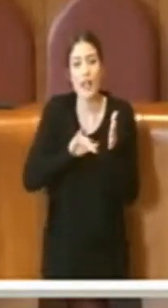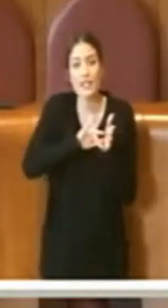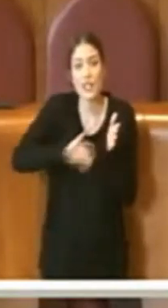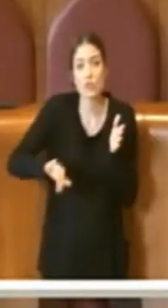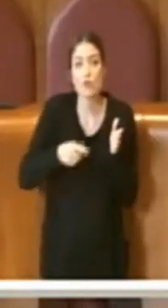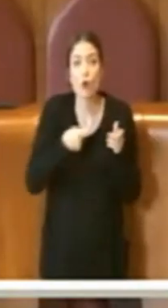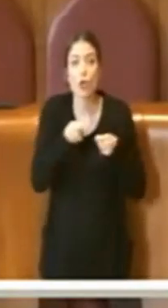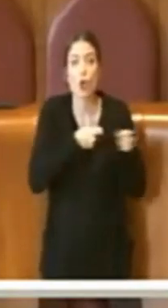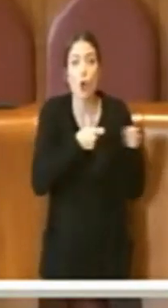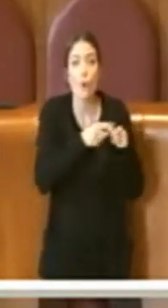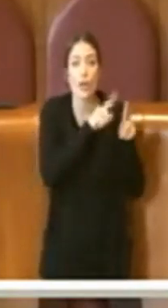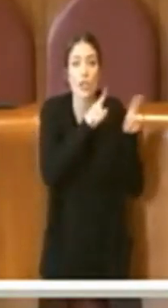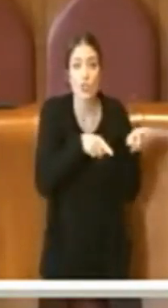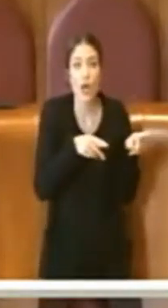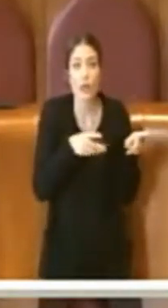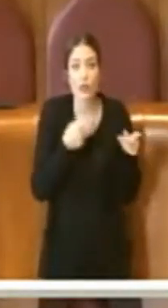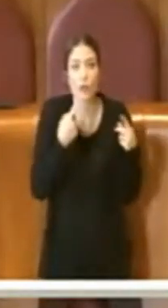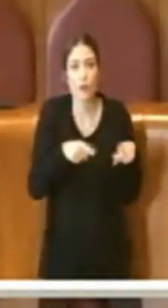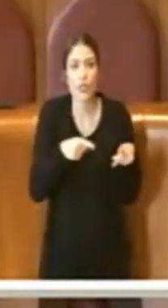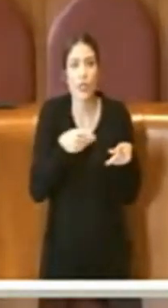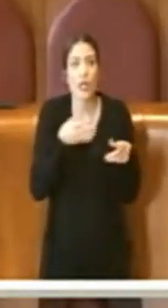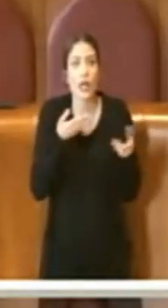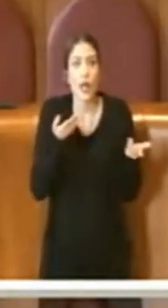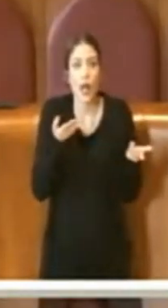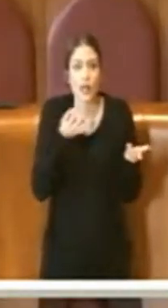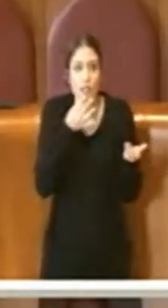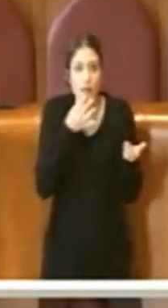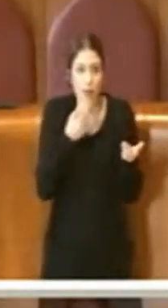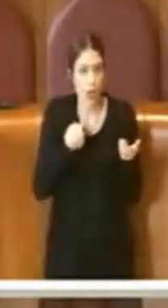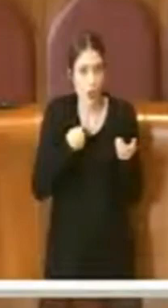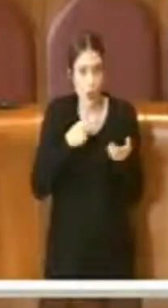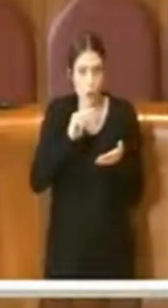commercianti. Quindi io voterò no. Grazie.